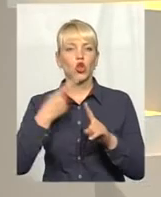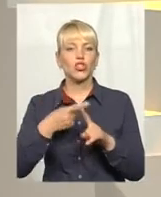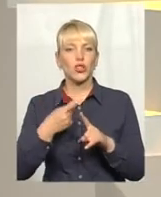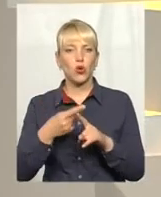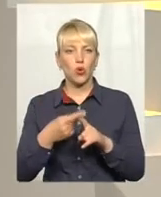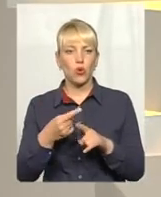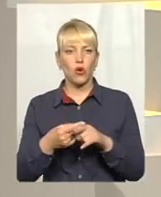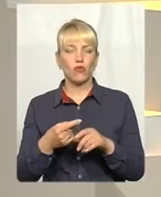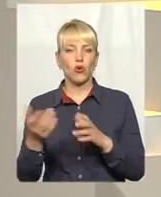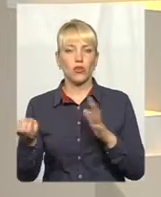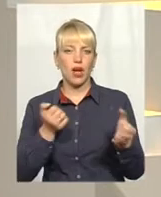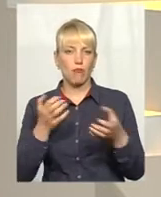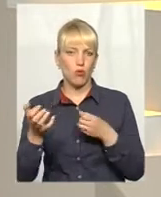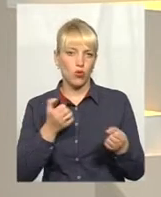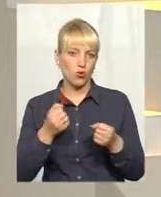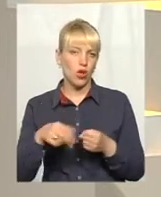долавпатрульної поліції?